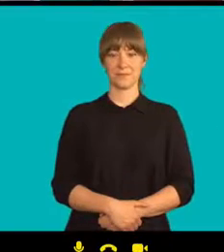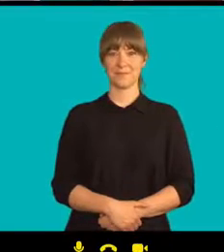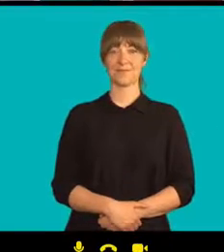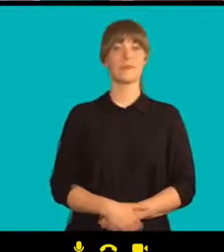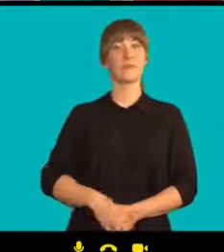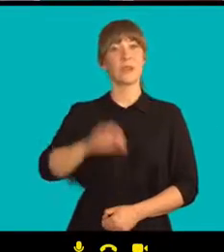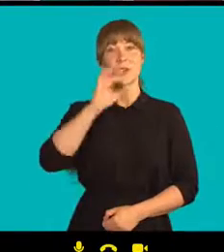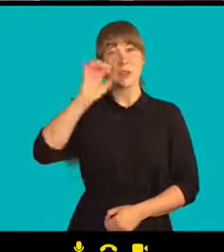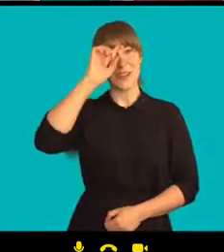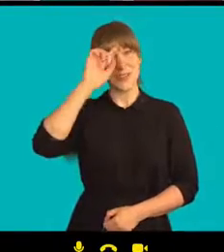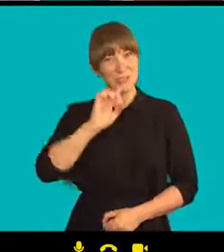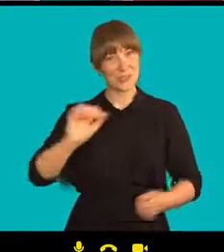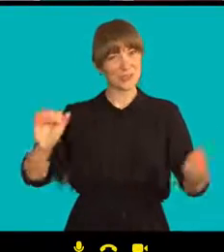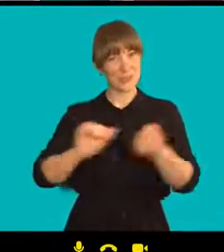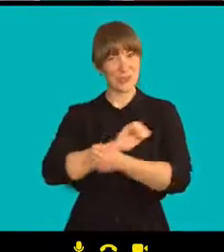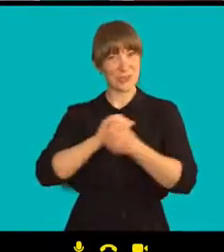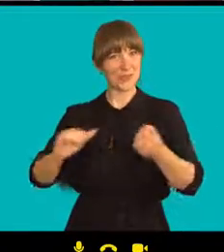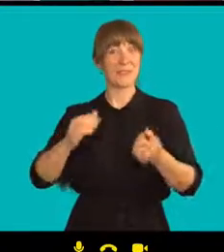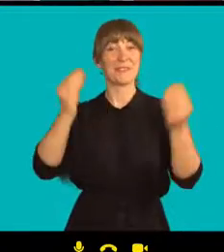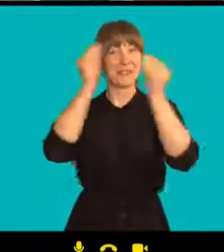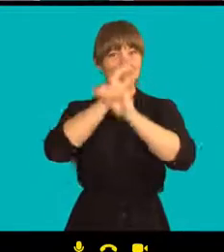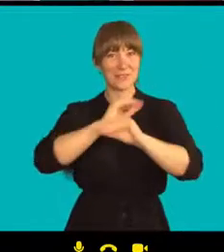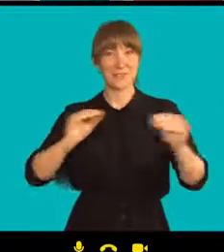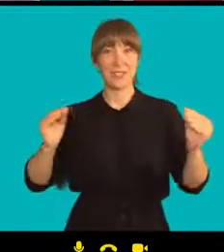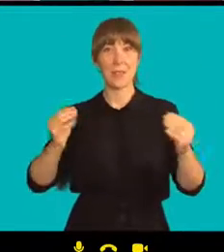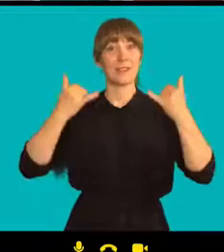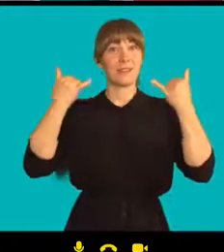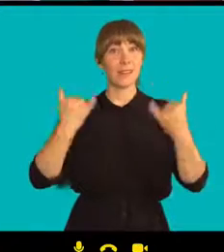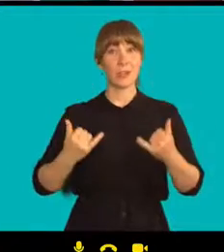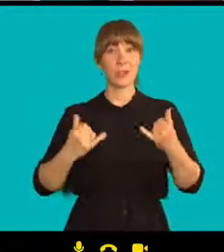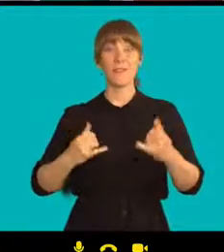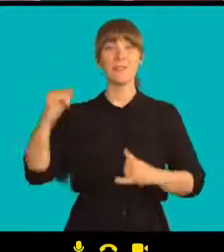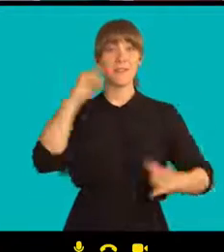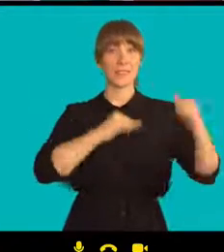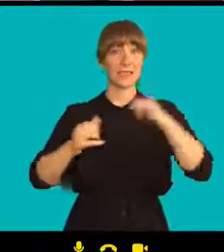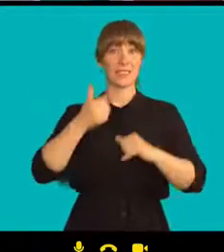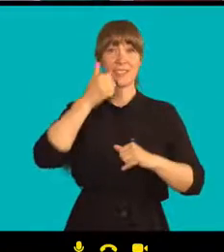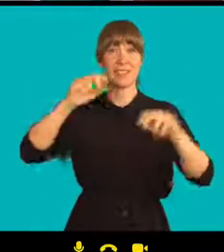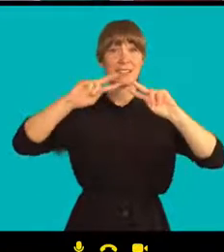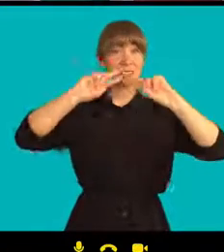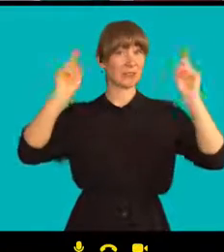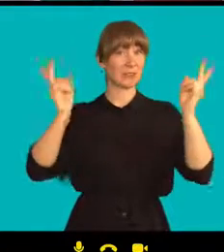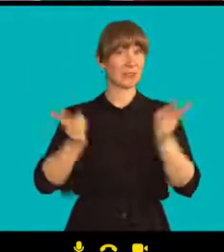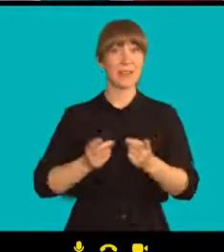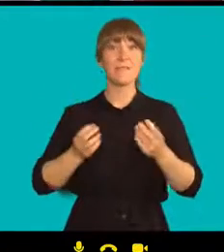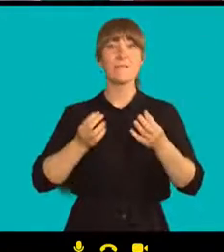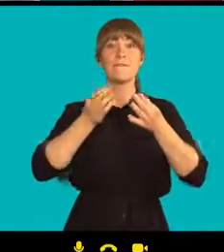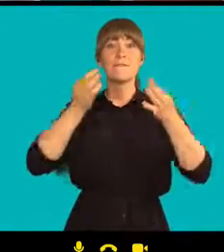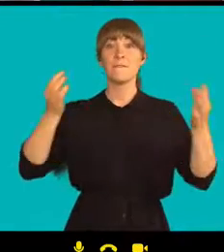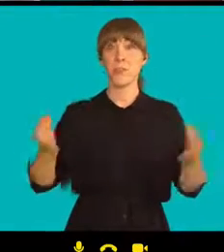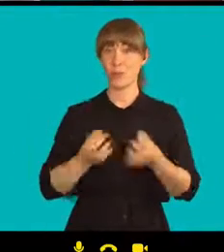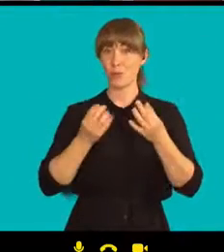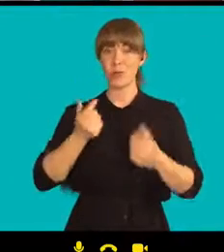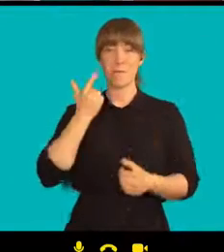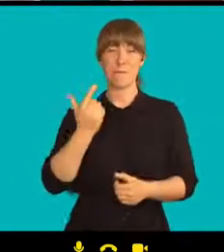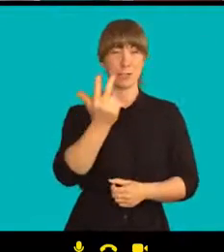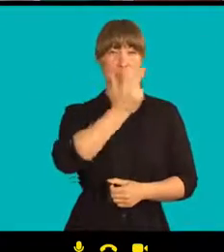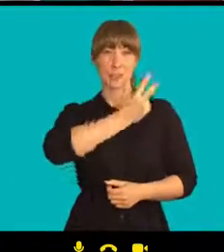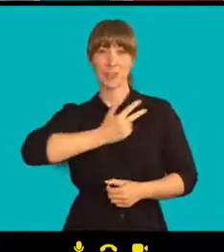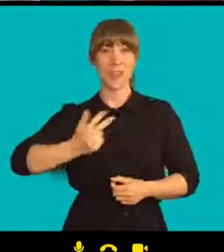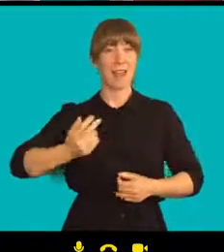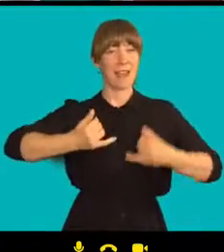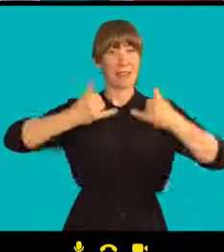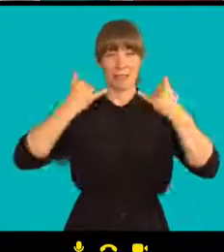Dobrý večer, ještě jednou vás moc vítám u 23. ročníku festivalu Jeden svět, který jsme právě dneškem